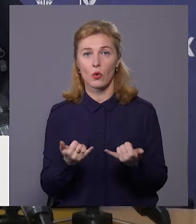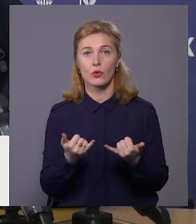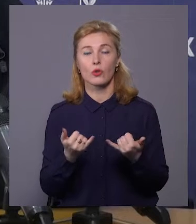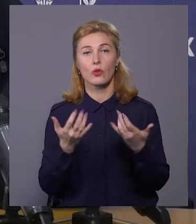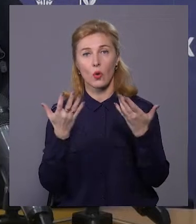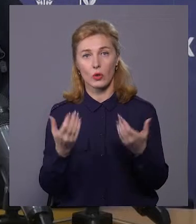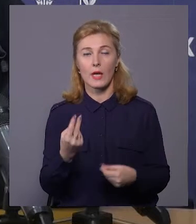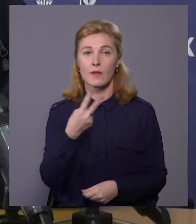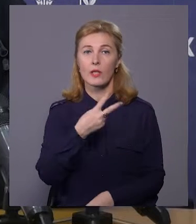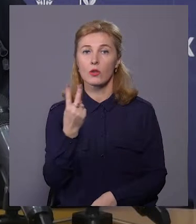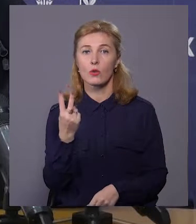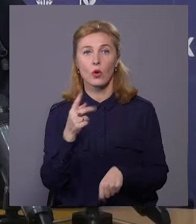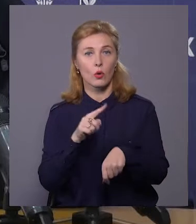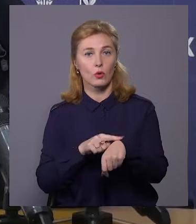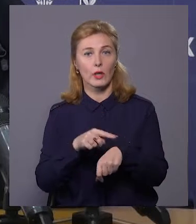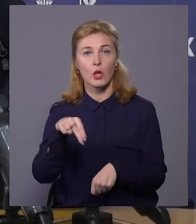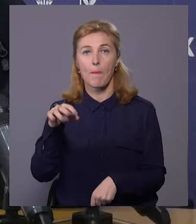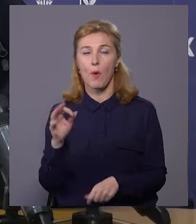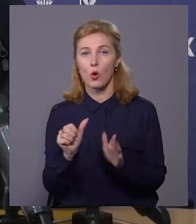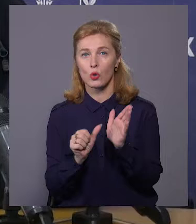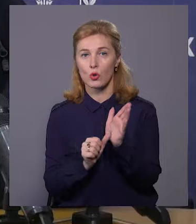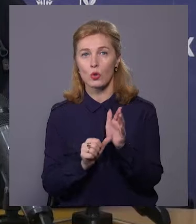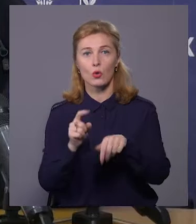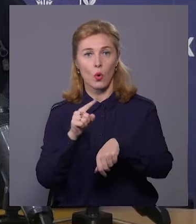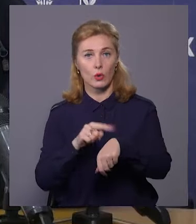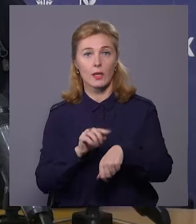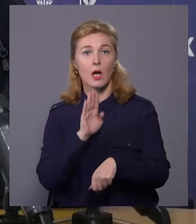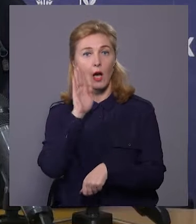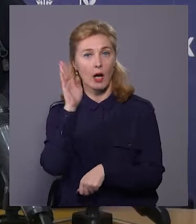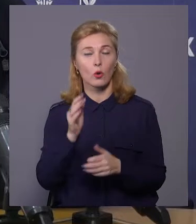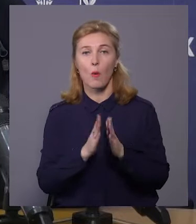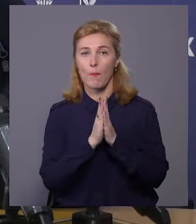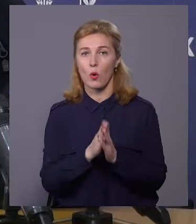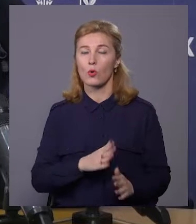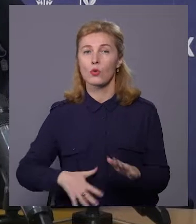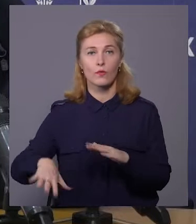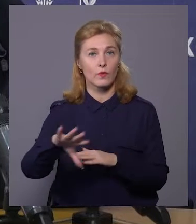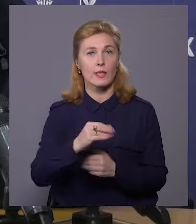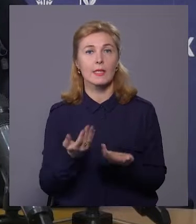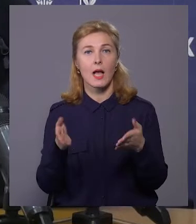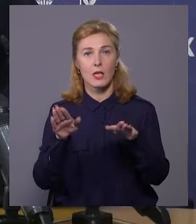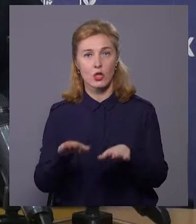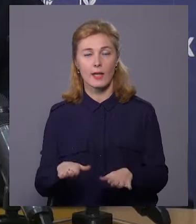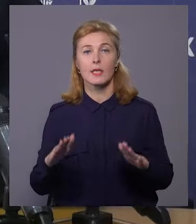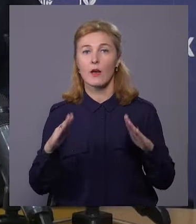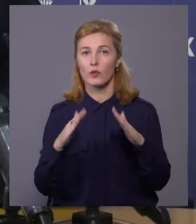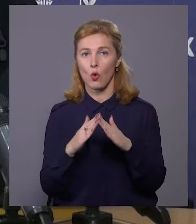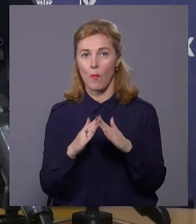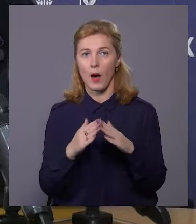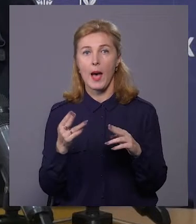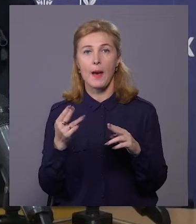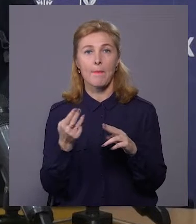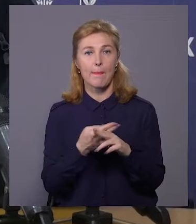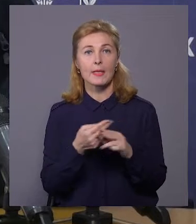22 години по 6 годину. Теж прошу всіх залишатися вдома, без